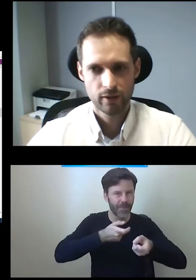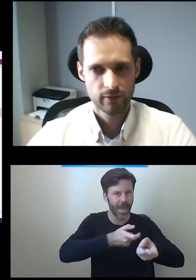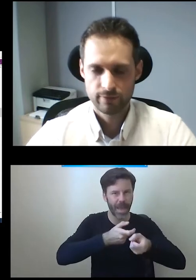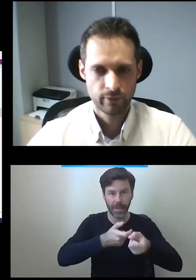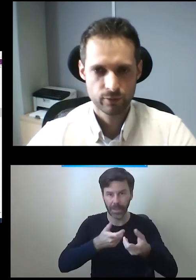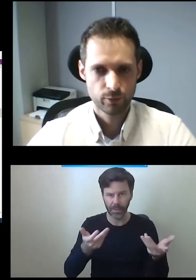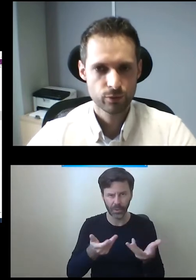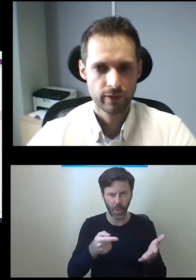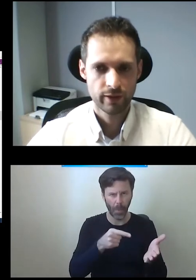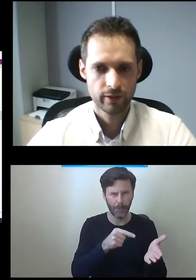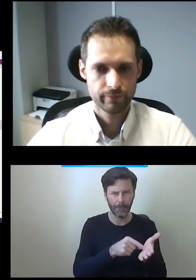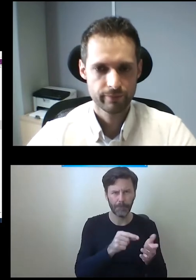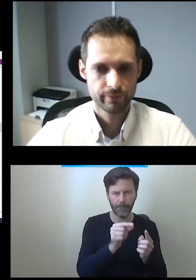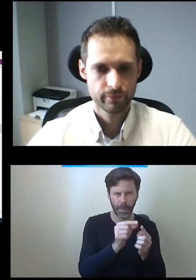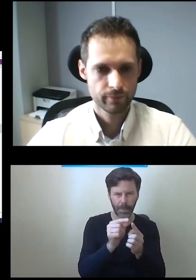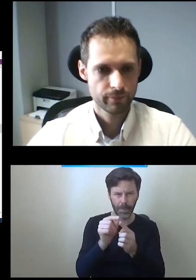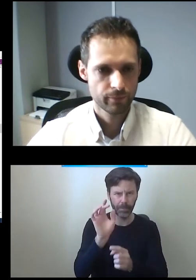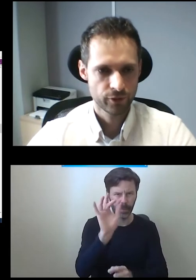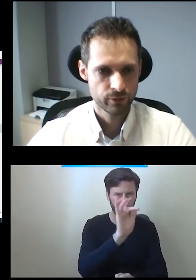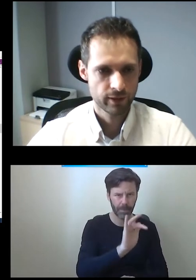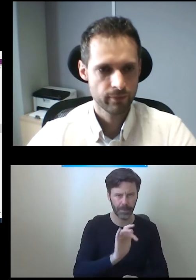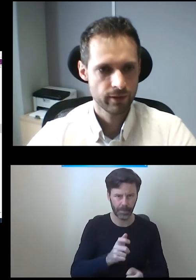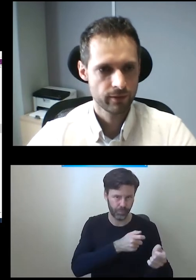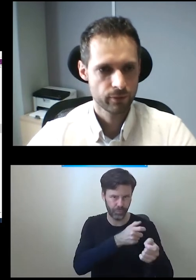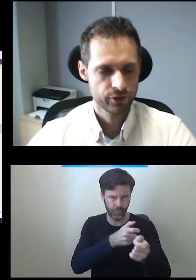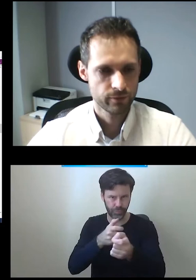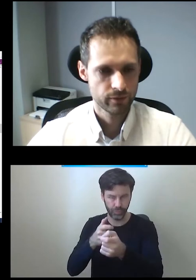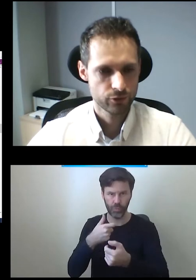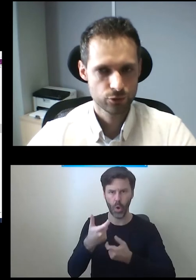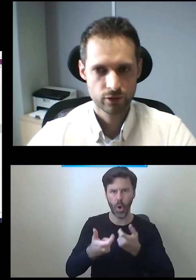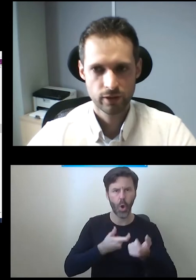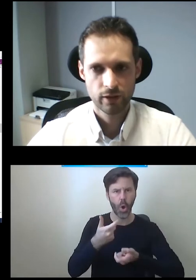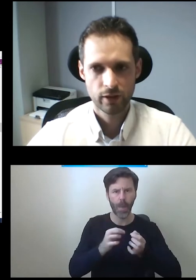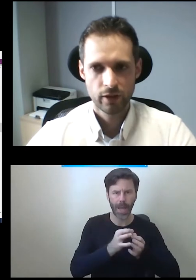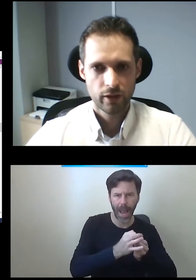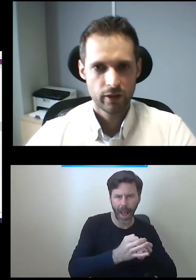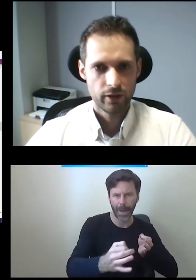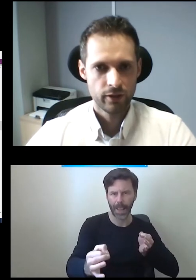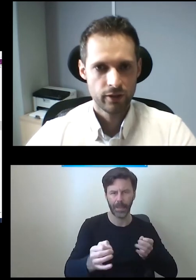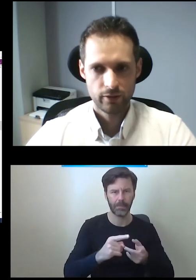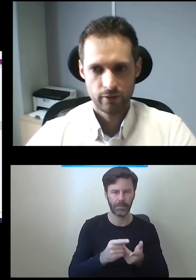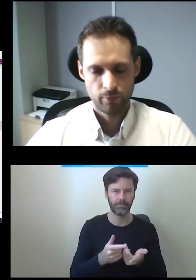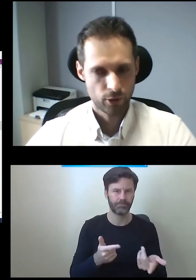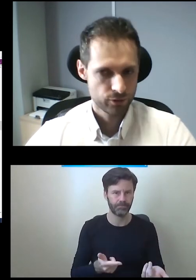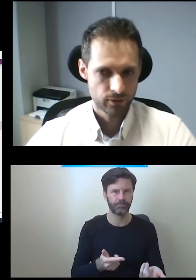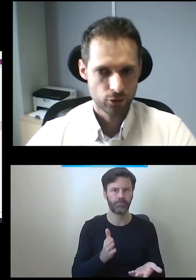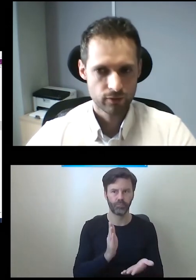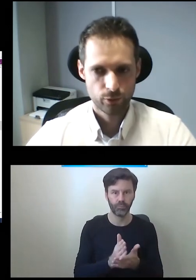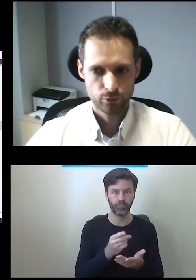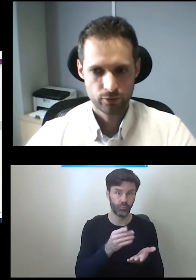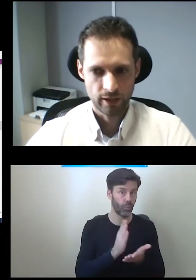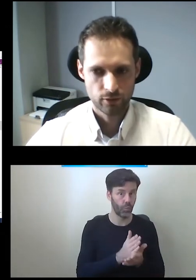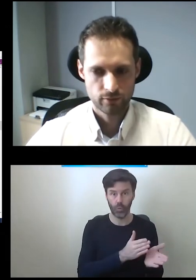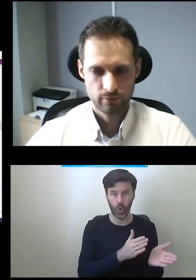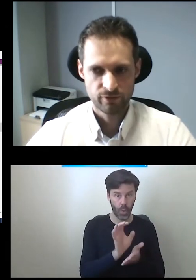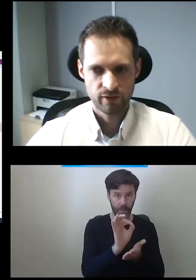w pewien sposób. Prowadzimy kable, prowadzimy rzuty i pokazujemy gotowy